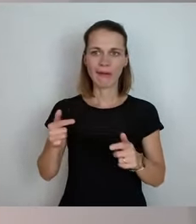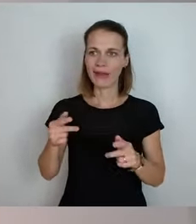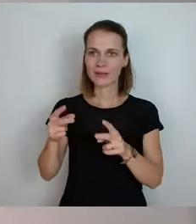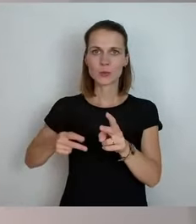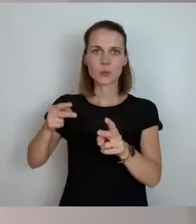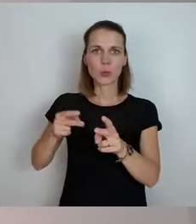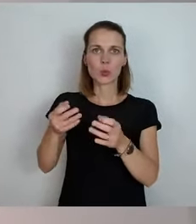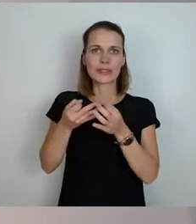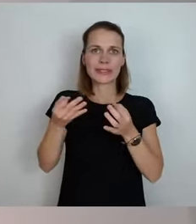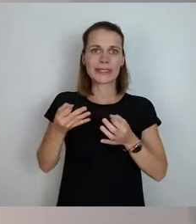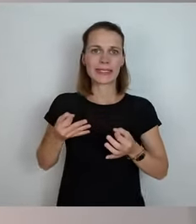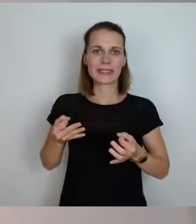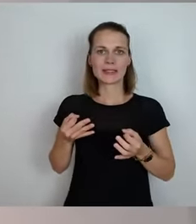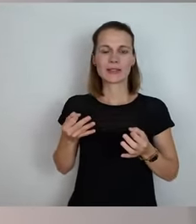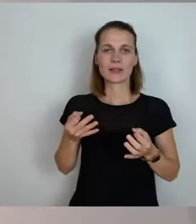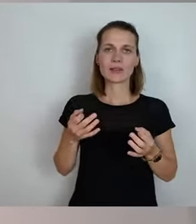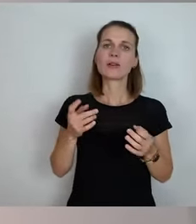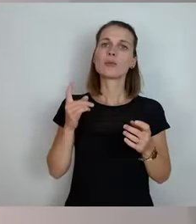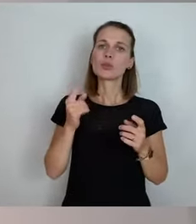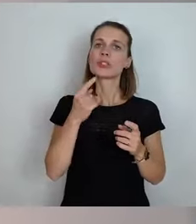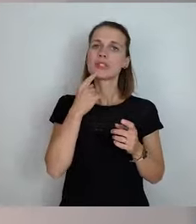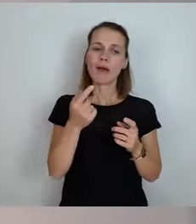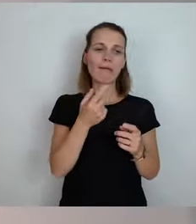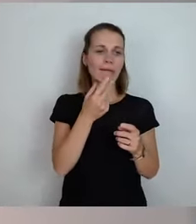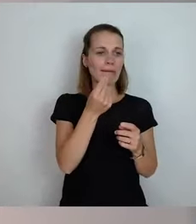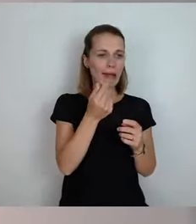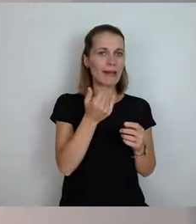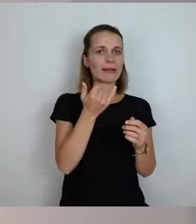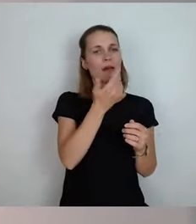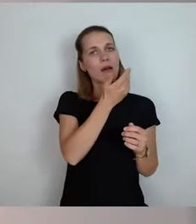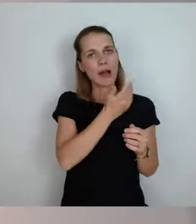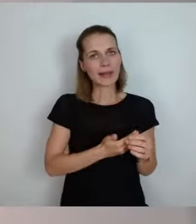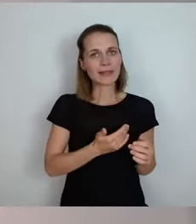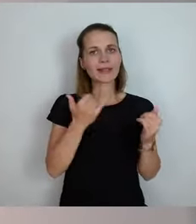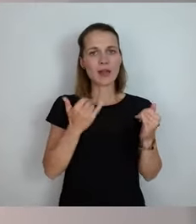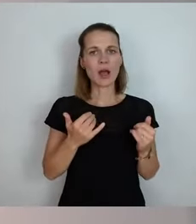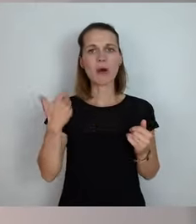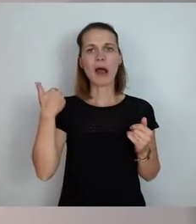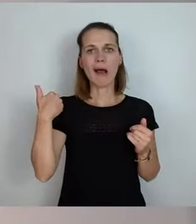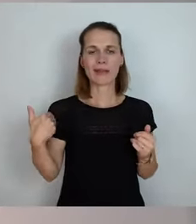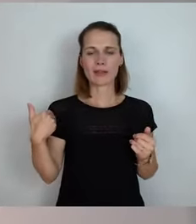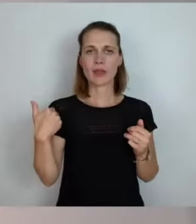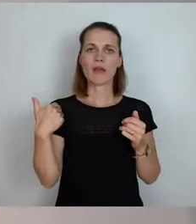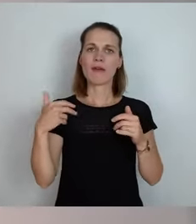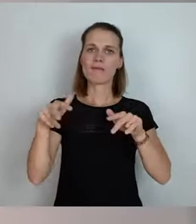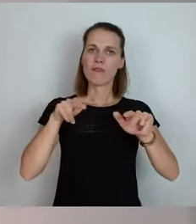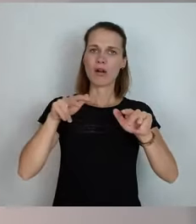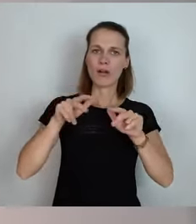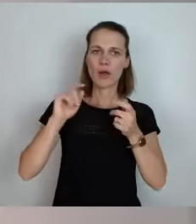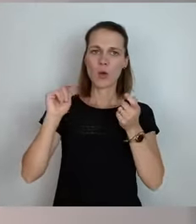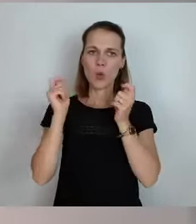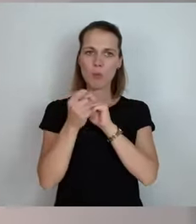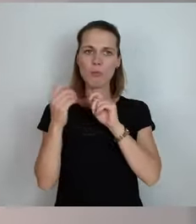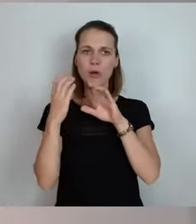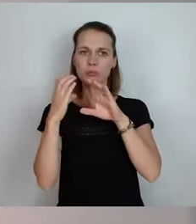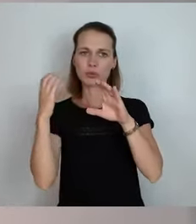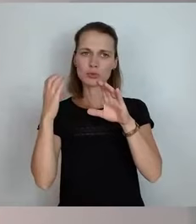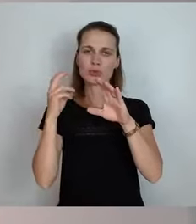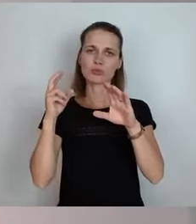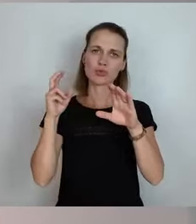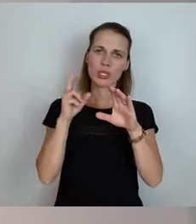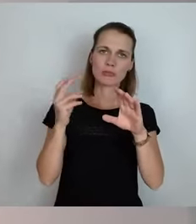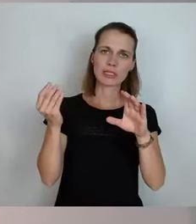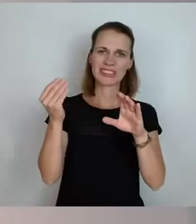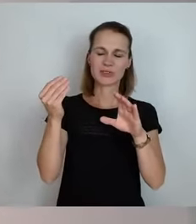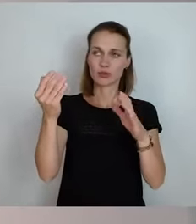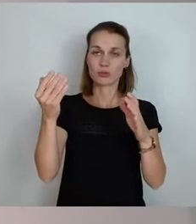jetzt nicht dazu sagen, das Geld ist das eine, aber das, was noch viel mehr kostet, diesen Verkehr umzugestalten, ist natürlich noch was ganz anderes. Noch mal ganz kurz zum Thema